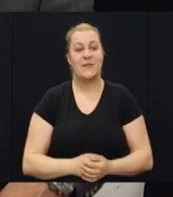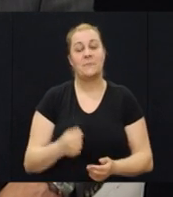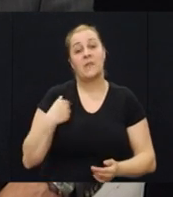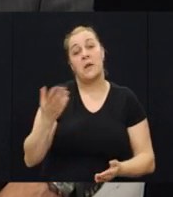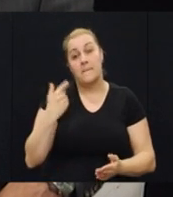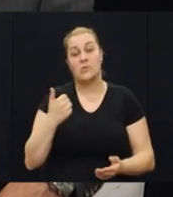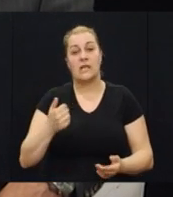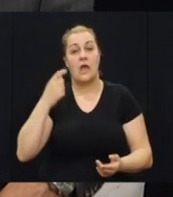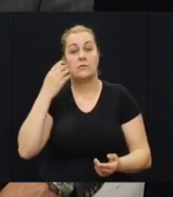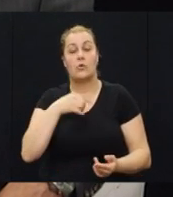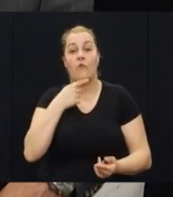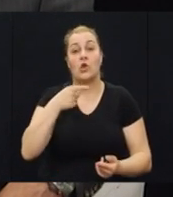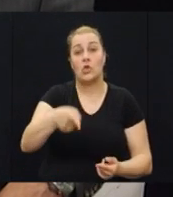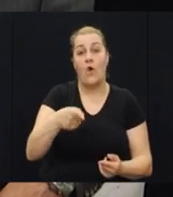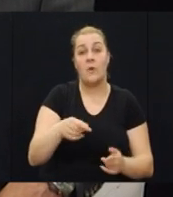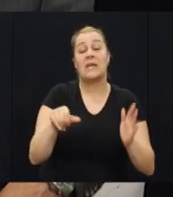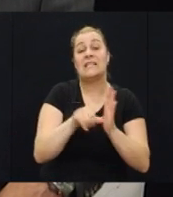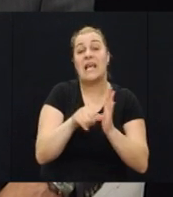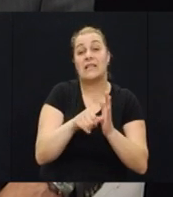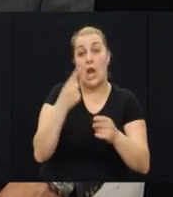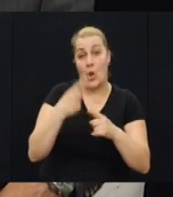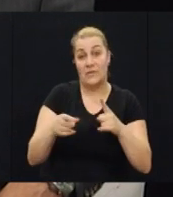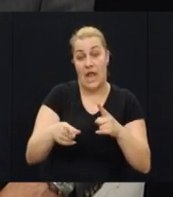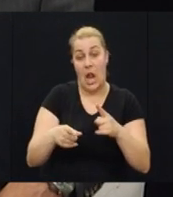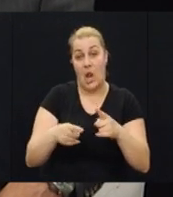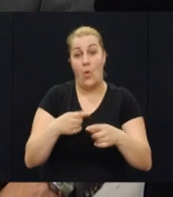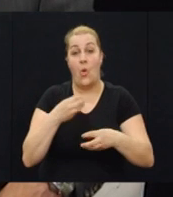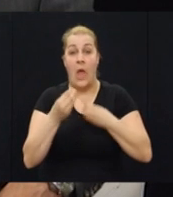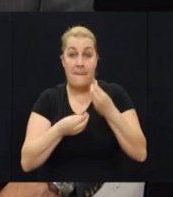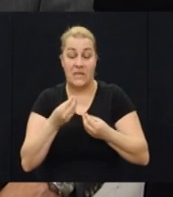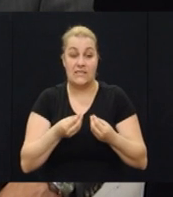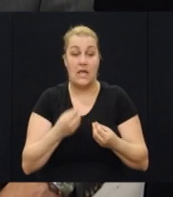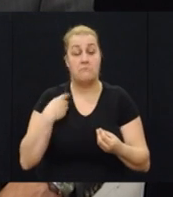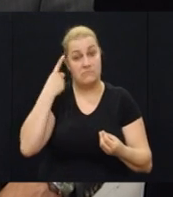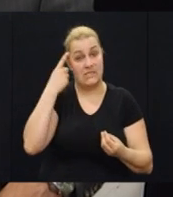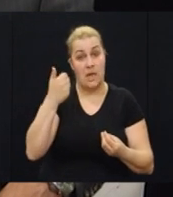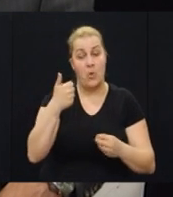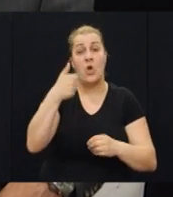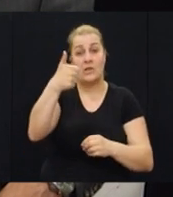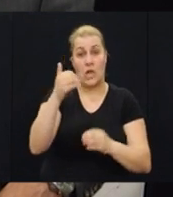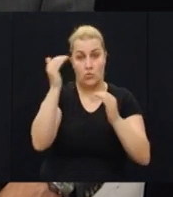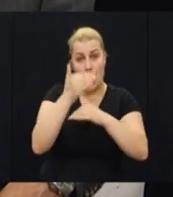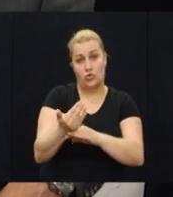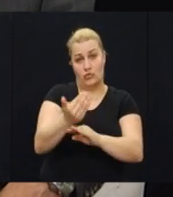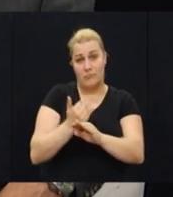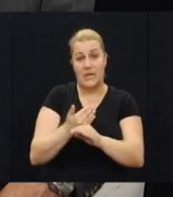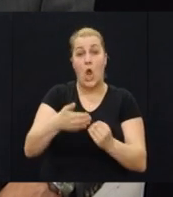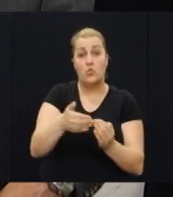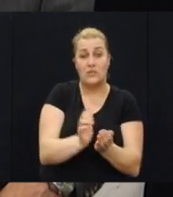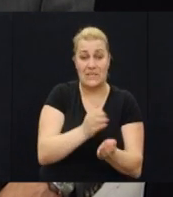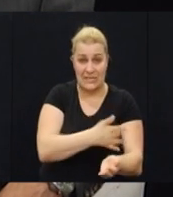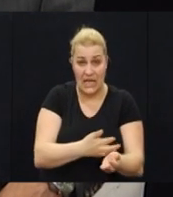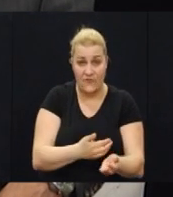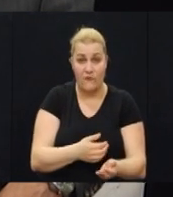dijelu emisije toj akciji. Znamo da je noć prije uoči krvog uskrsa prvi